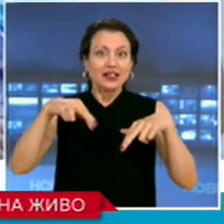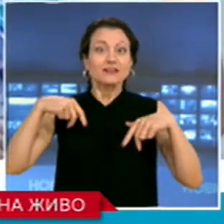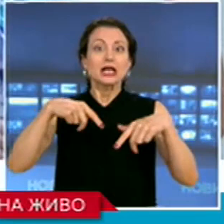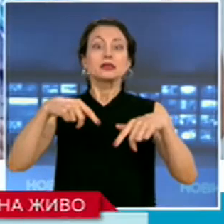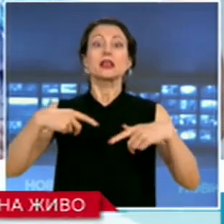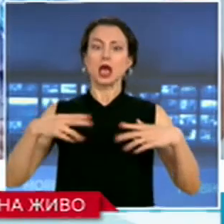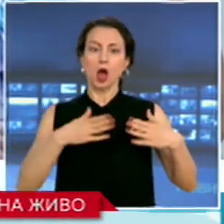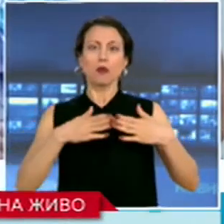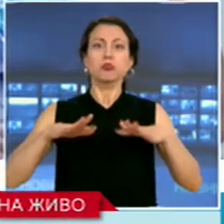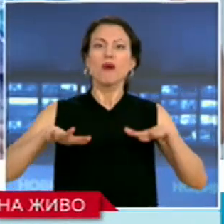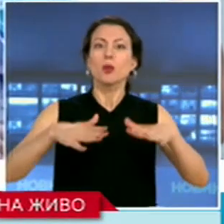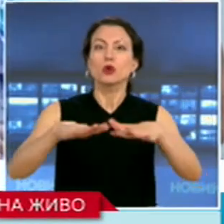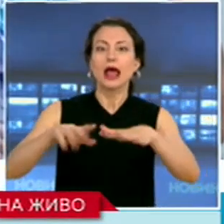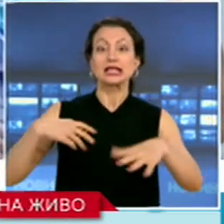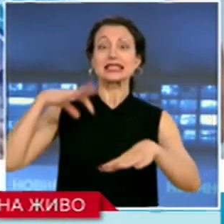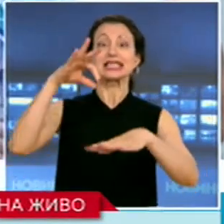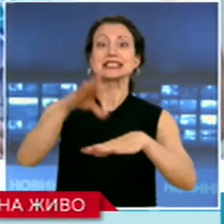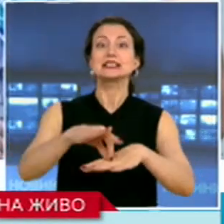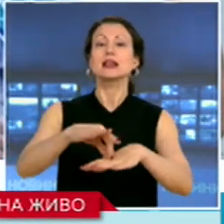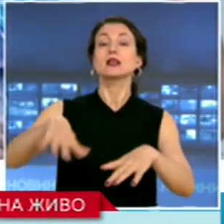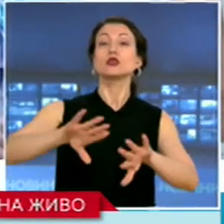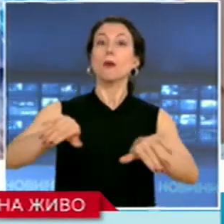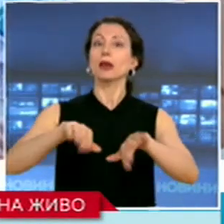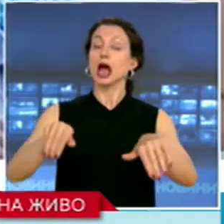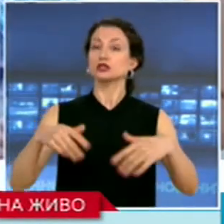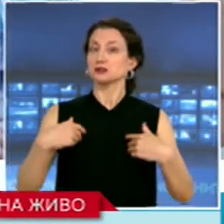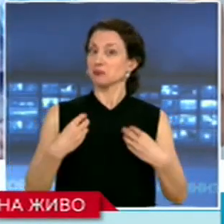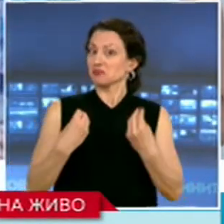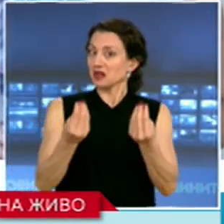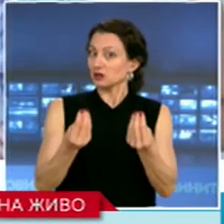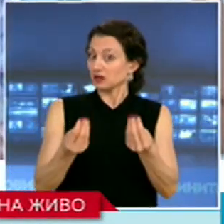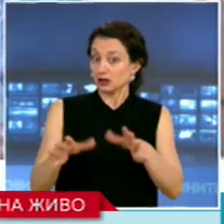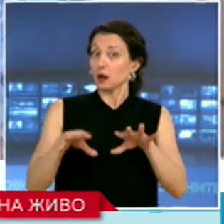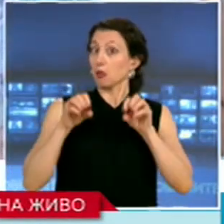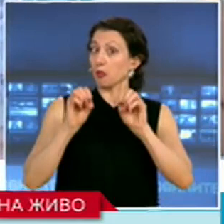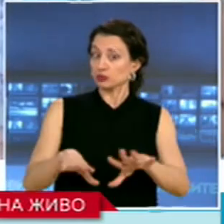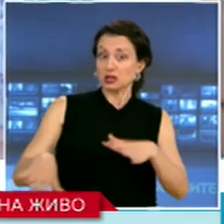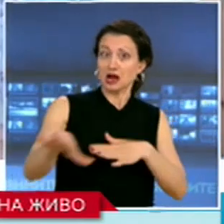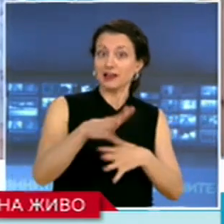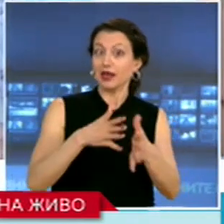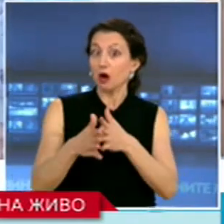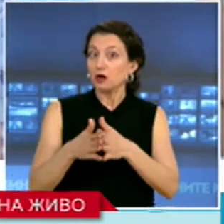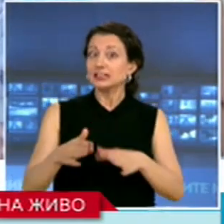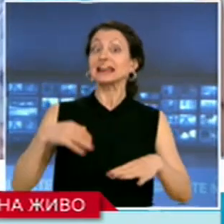Росенец и бяха ли допуснати хората до плажа? Сега информация от репортерите ни там. Първо към Цеца Лексова. Добър вечер.